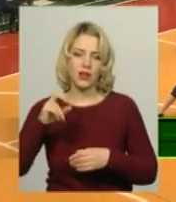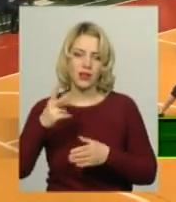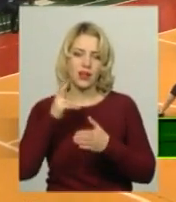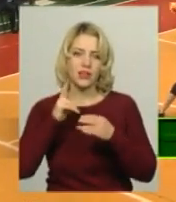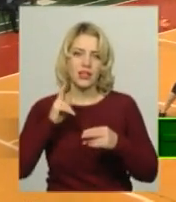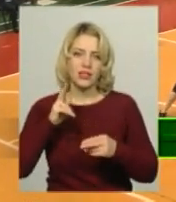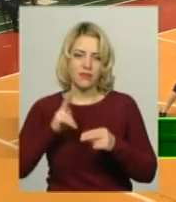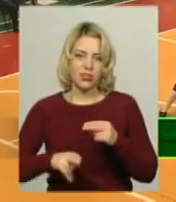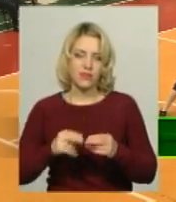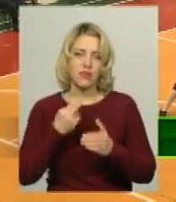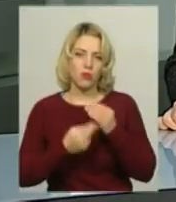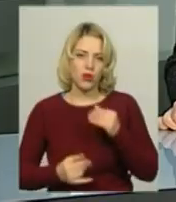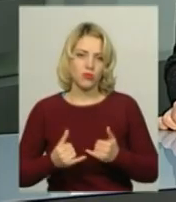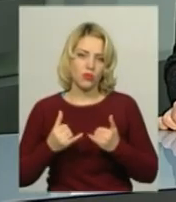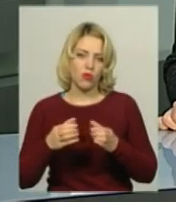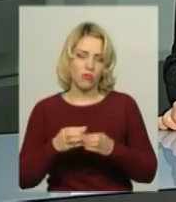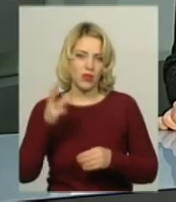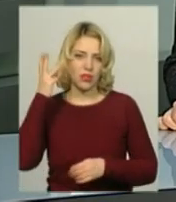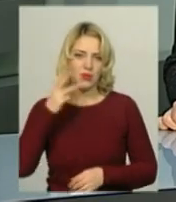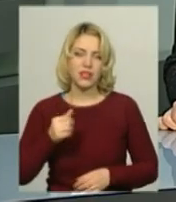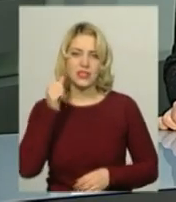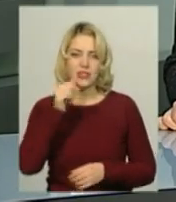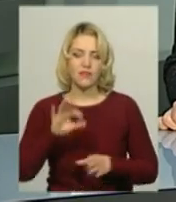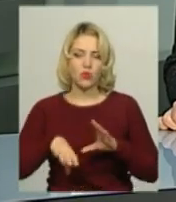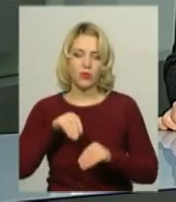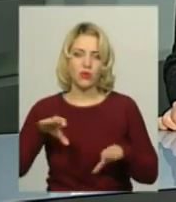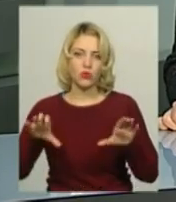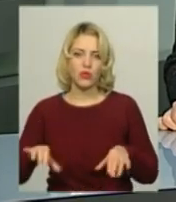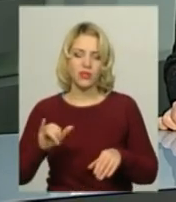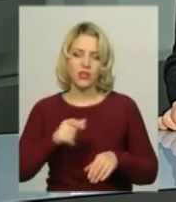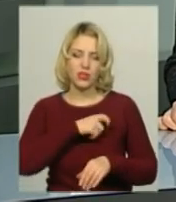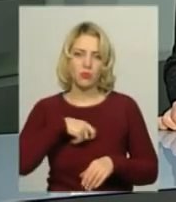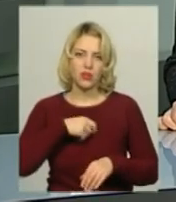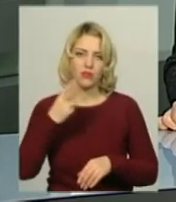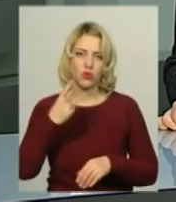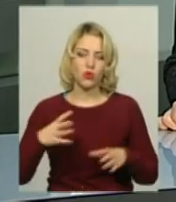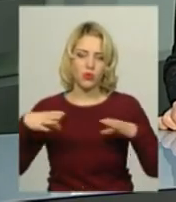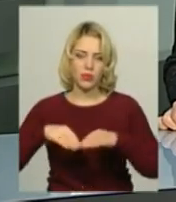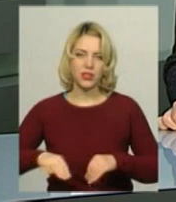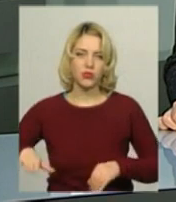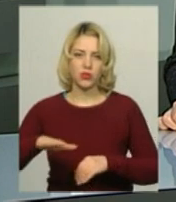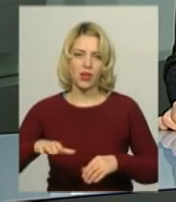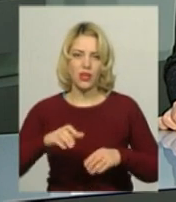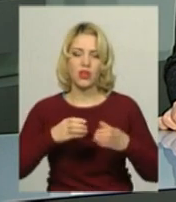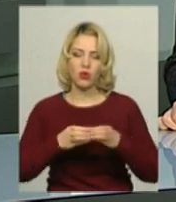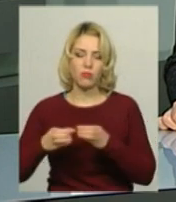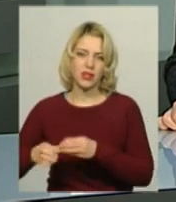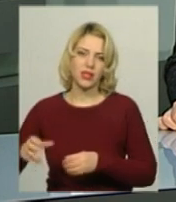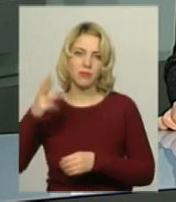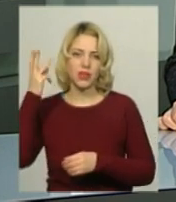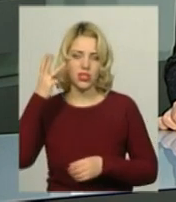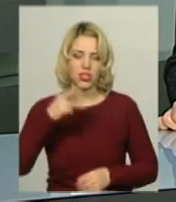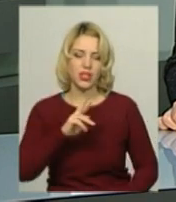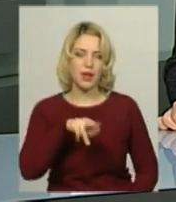команди із Хмельницького. Завтра обирають голів та депутатів у трьох об'єднаних територіальних громадах Хмельниччини –